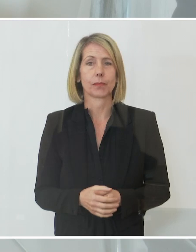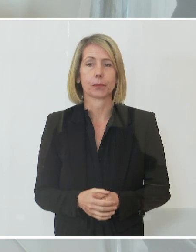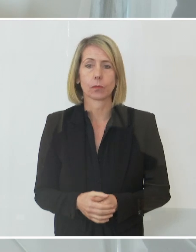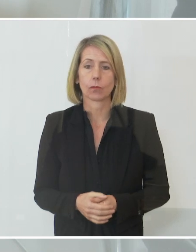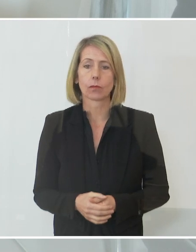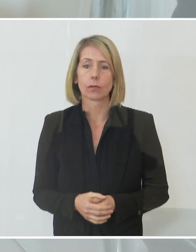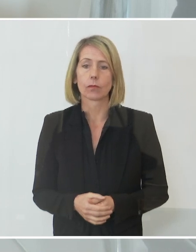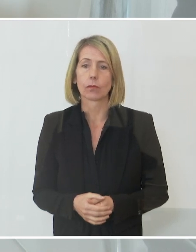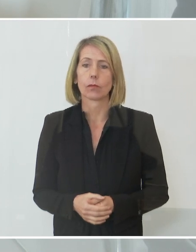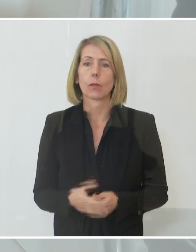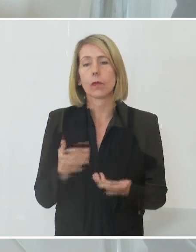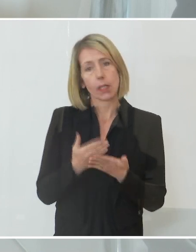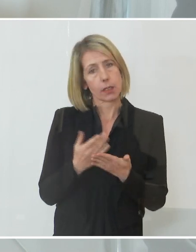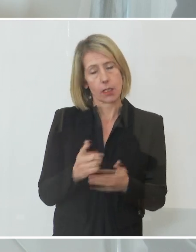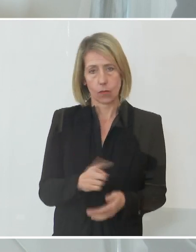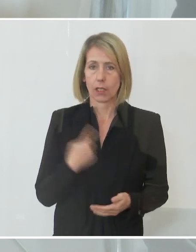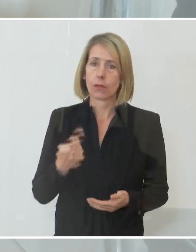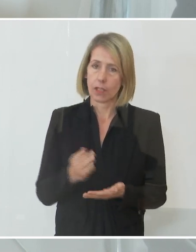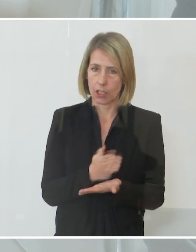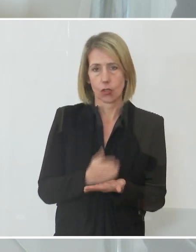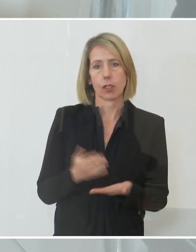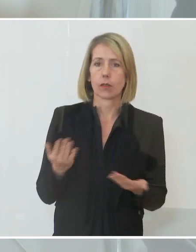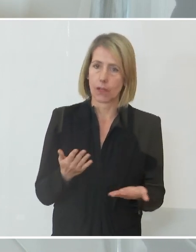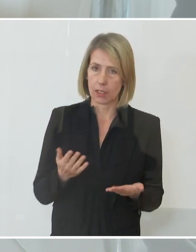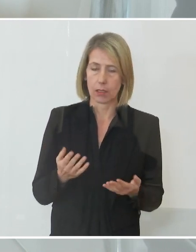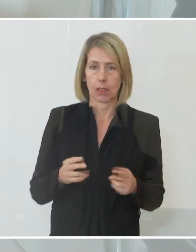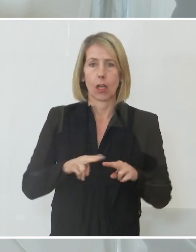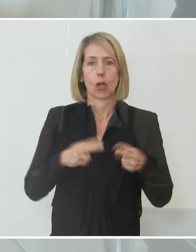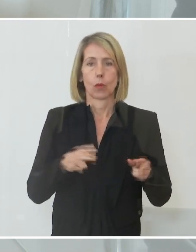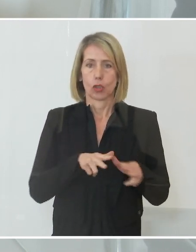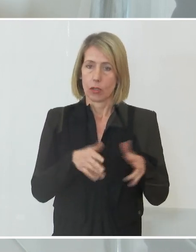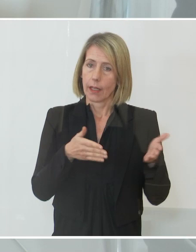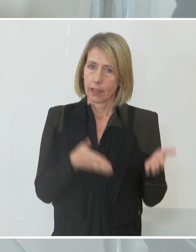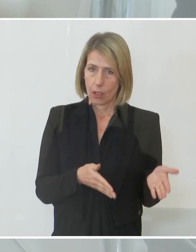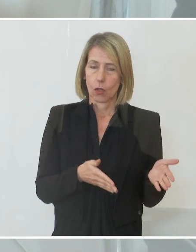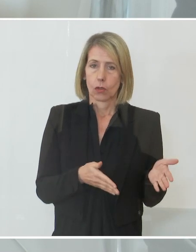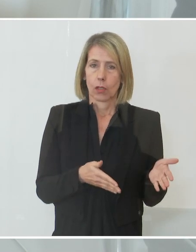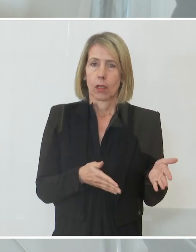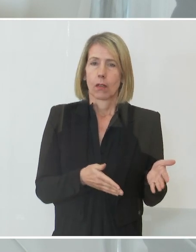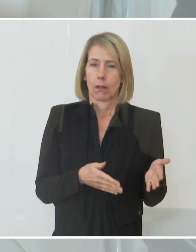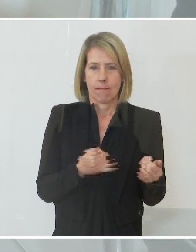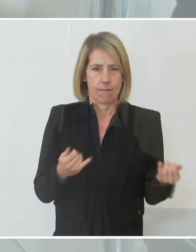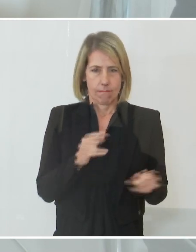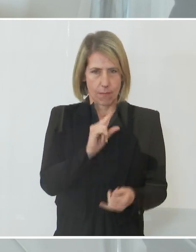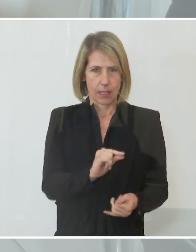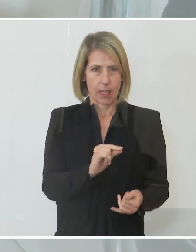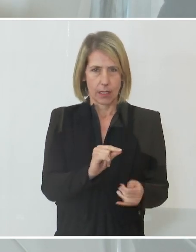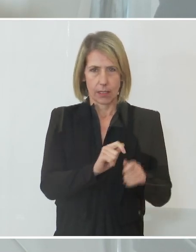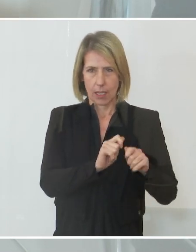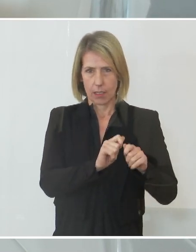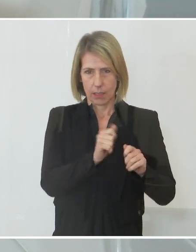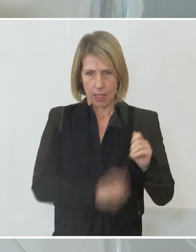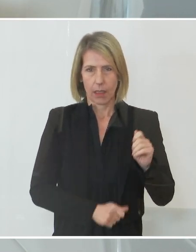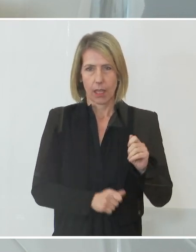Wir haben uns daher dazu entschlossen, als Bundesregierung einen Mindeststandard an Schutzmaß